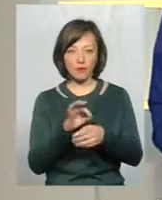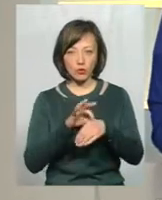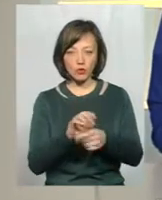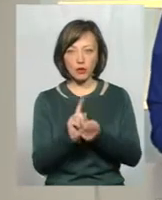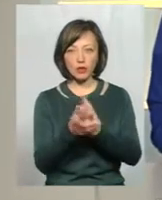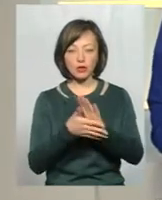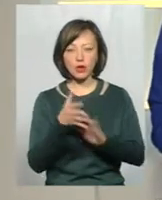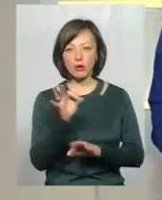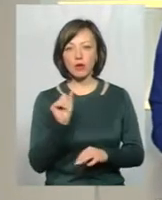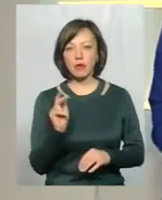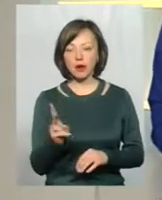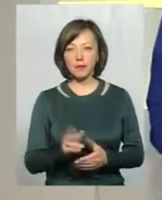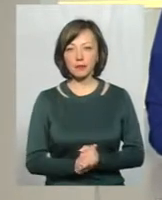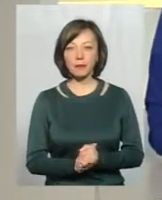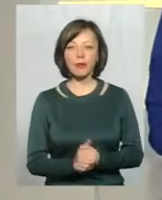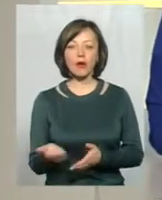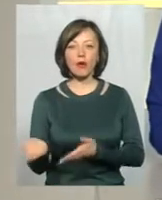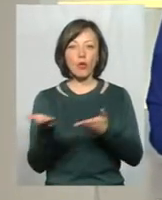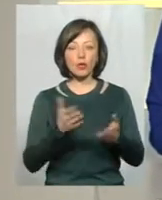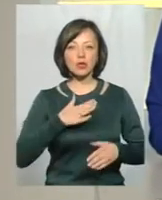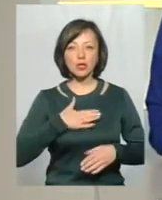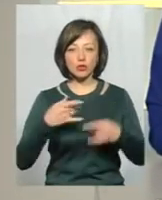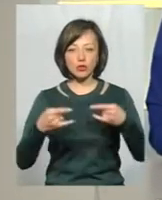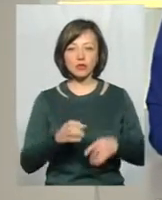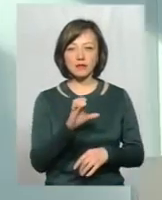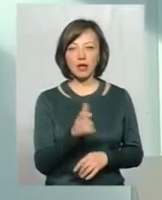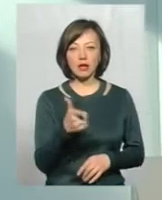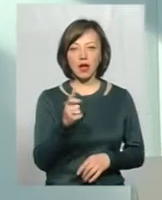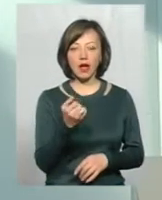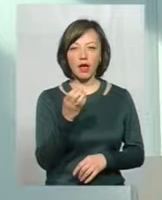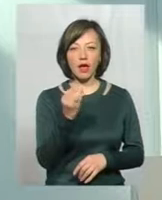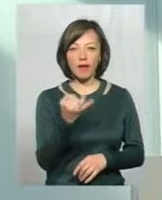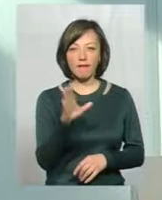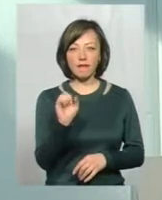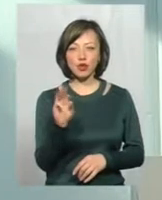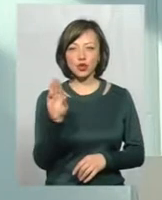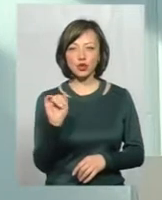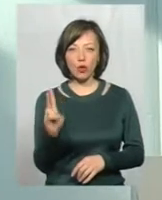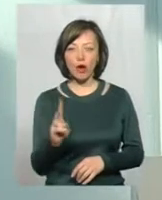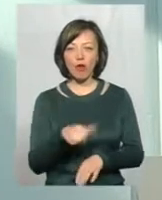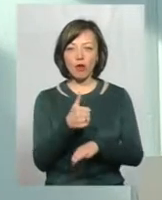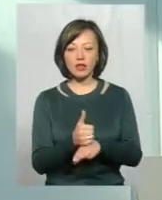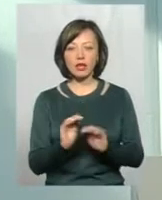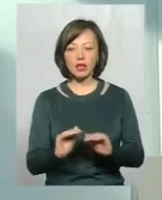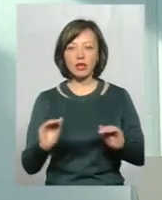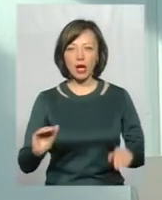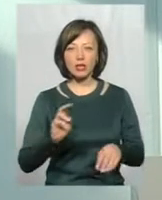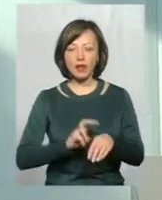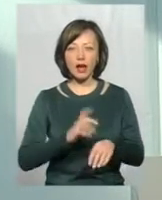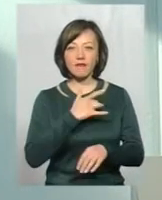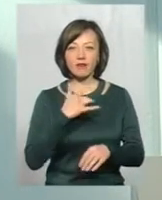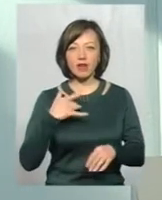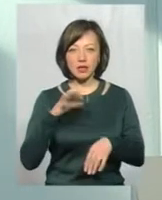на мову жестів» Ольга Рибак. Гостя нашої студії сьогодні Світлана Гейвашчук, головний дитячий ефтезіатр Департамент охорони здоров'я